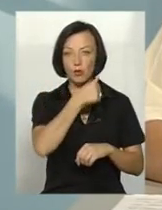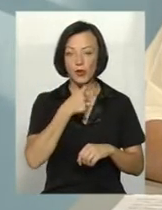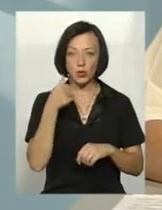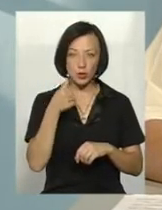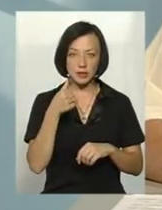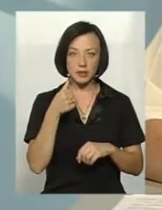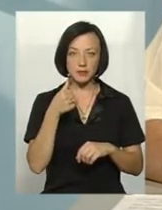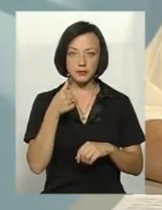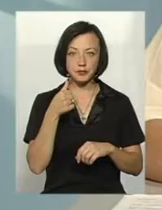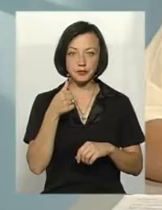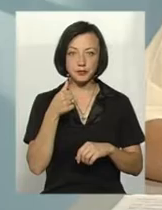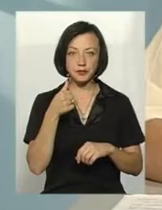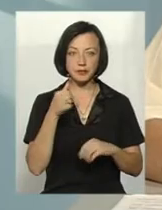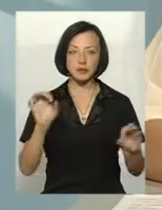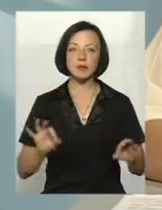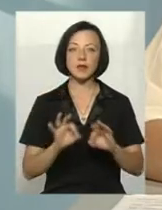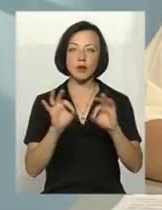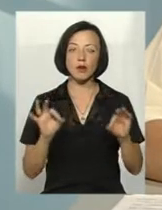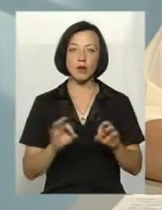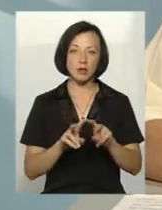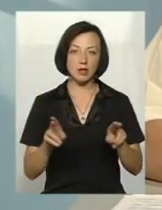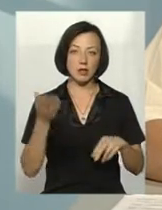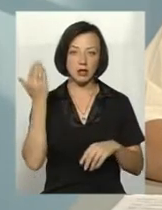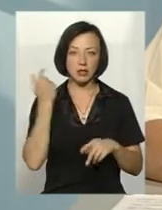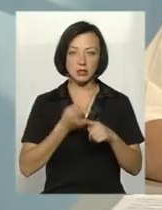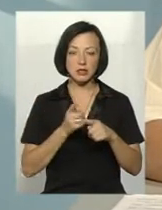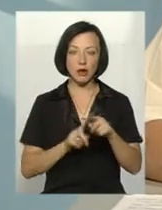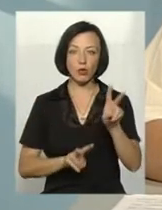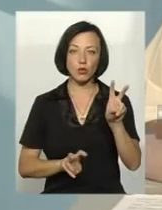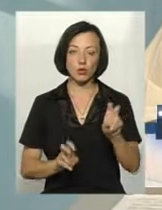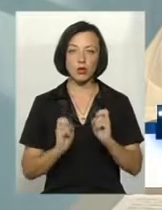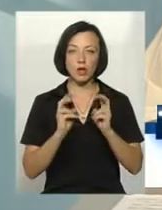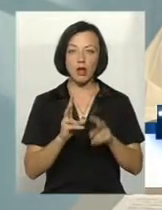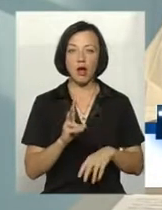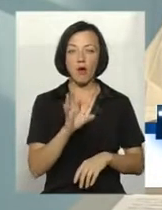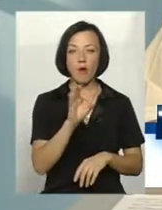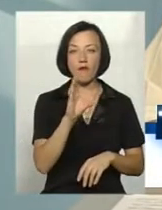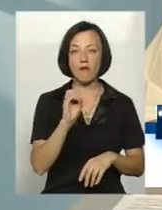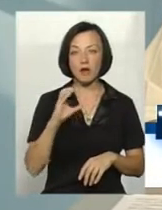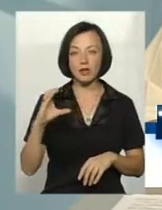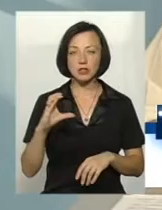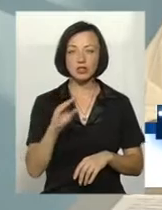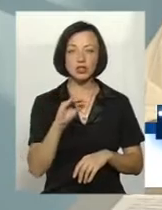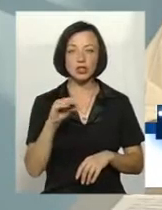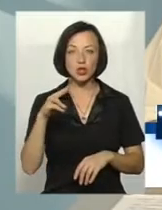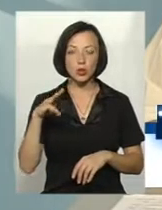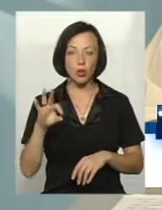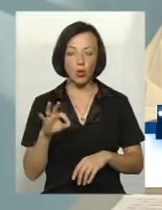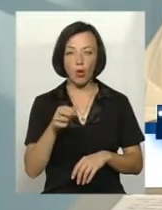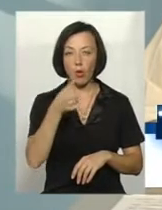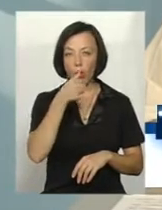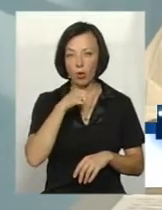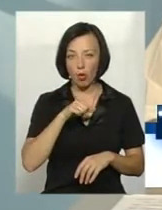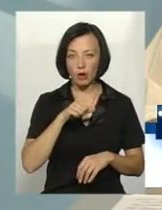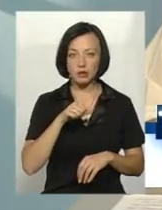ніколи було раніше, це отакі культури, як овес, жито, горох. Вони